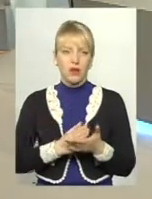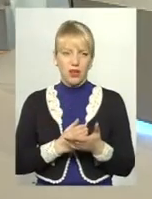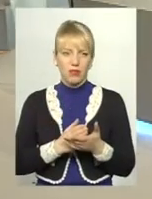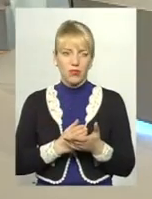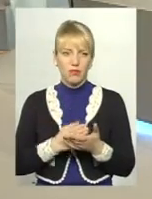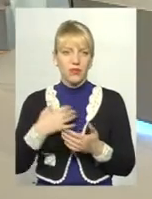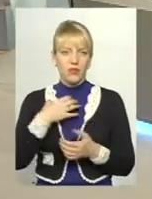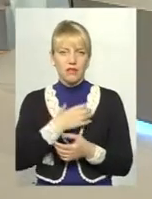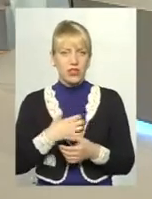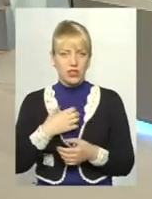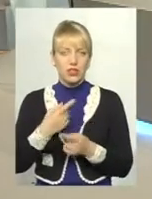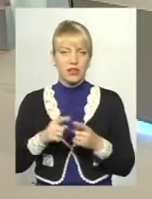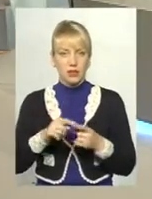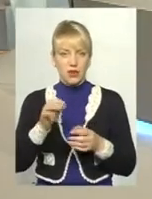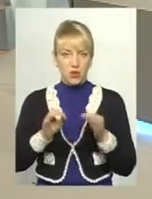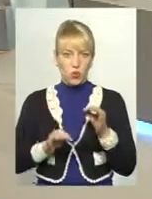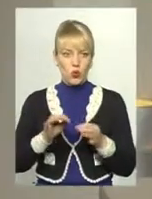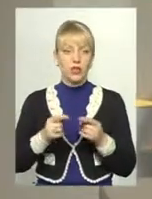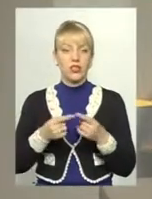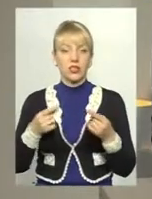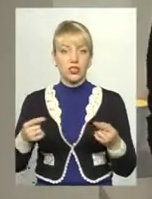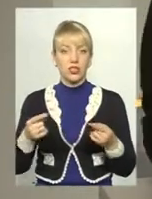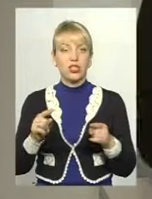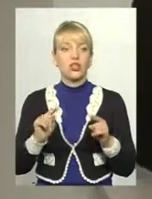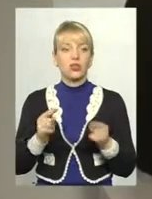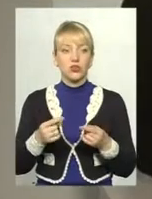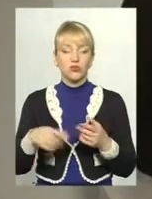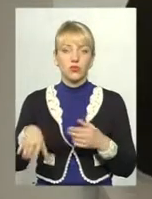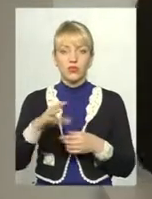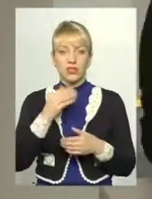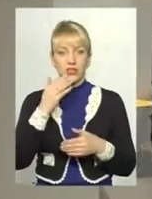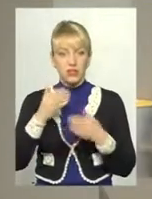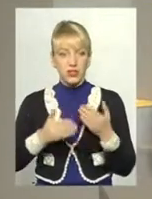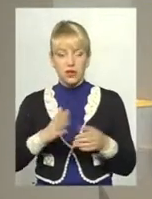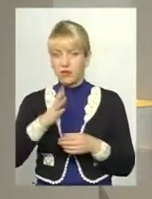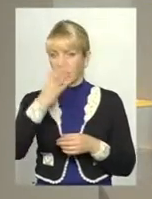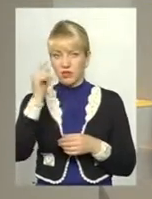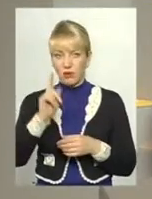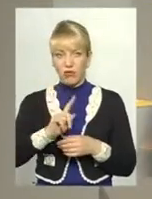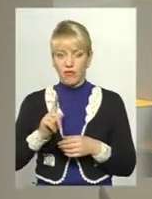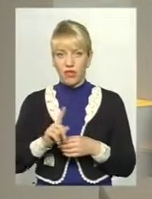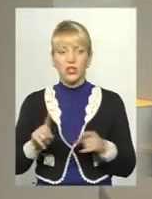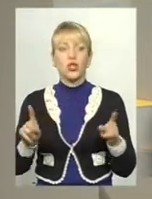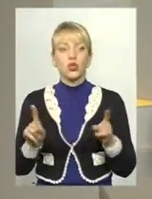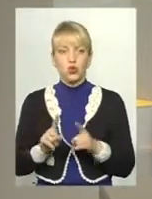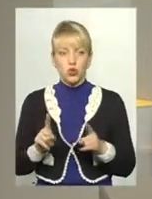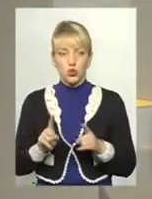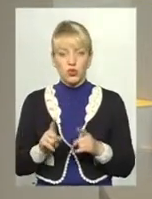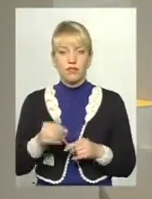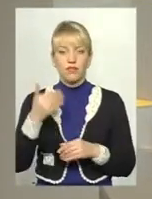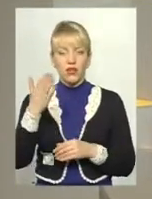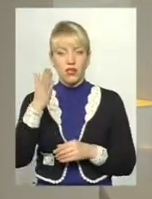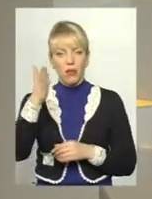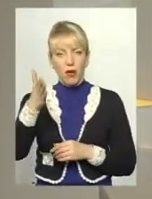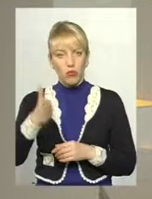чином, спочатку природу і все остальне. Так що до всіх звертаємось, не забувайте, що ваше